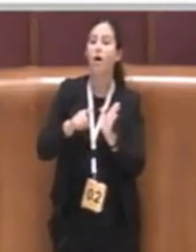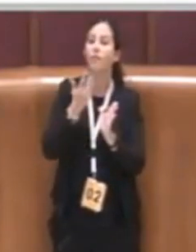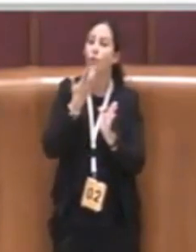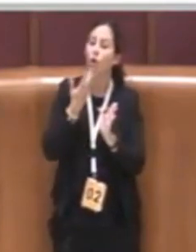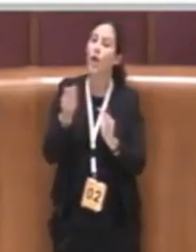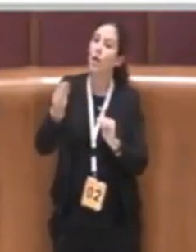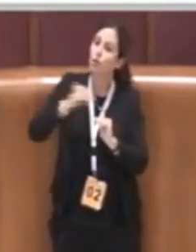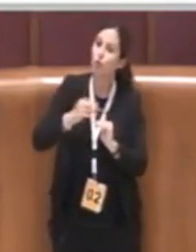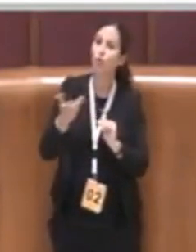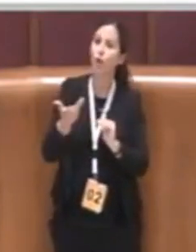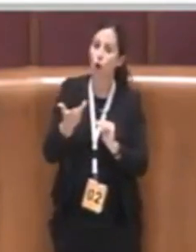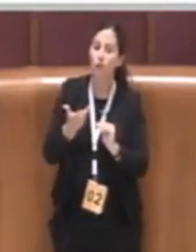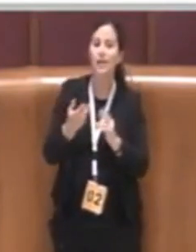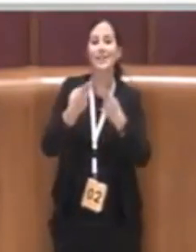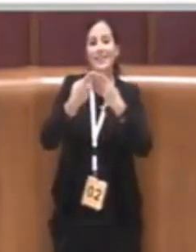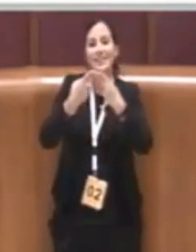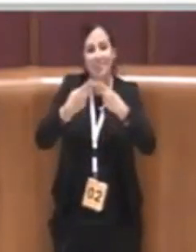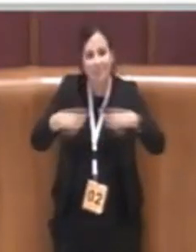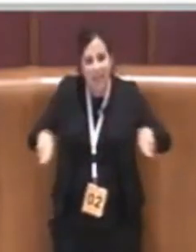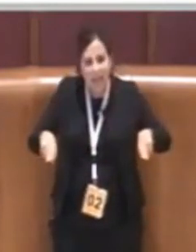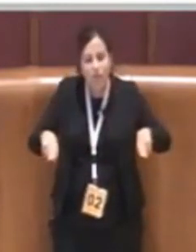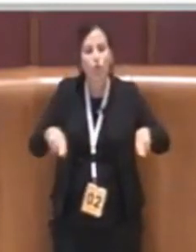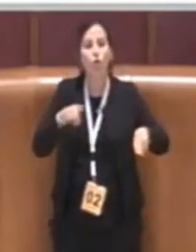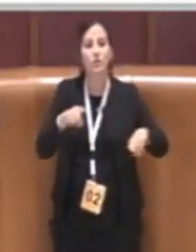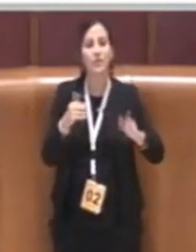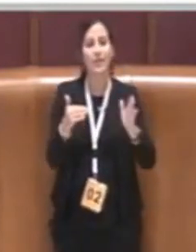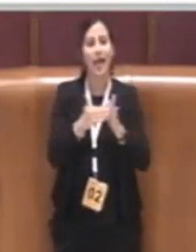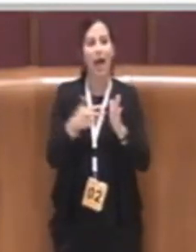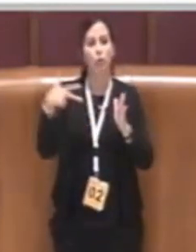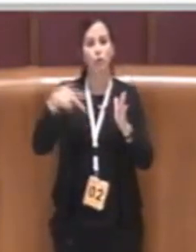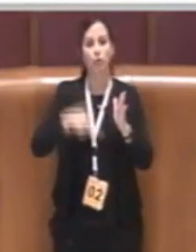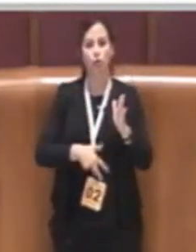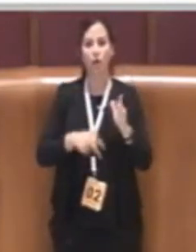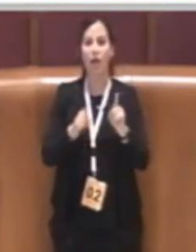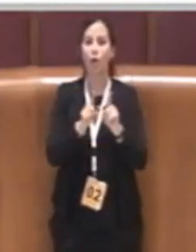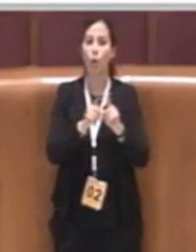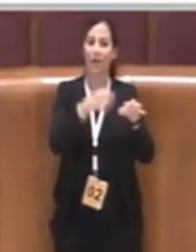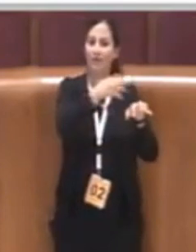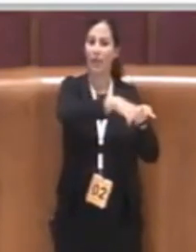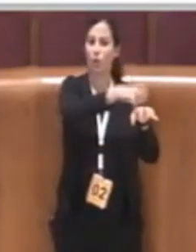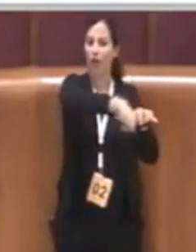successo? ci siamo accorti che in alcuni casi